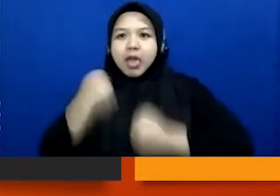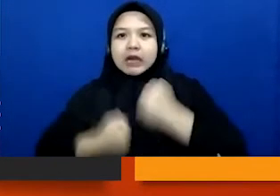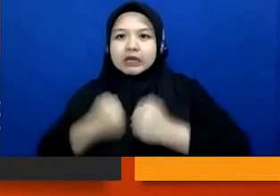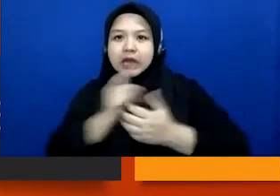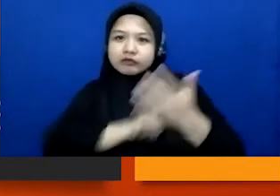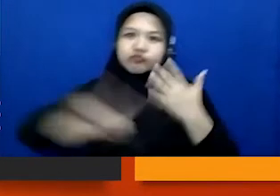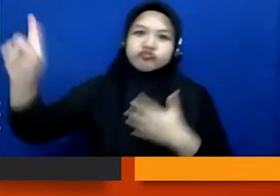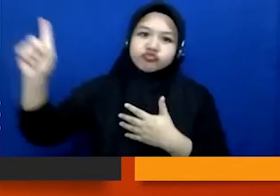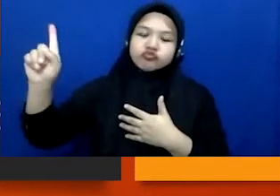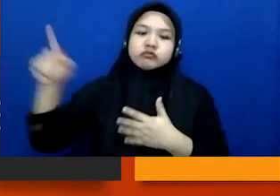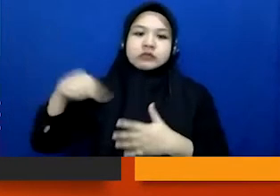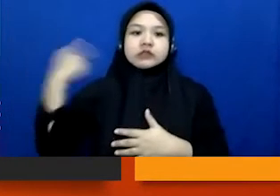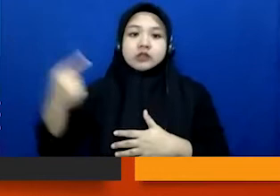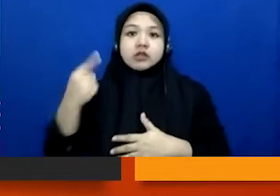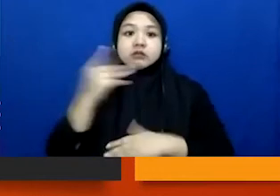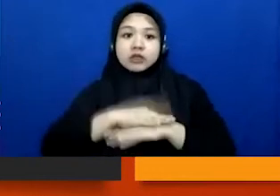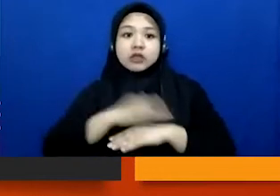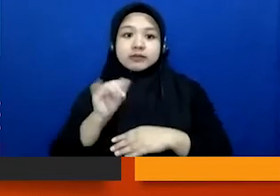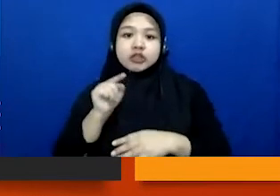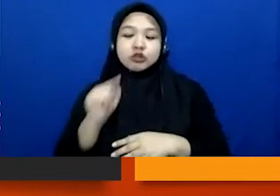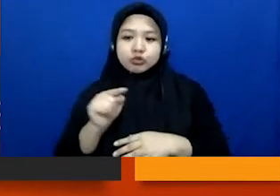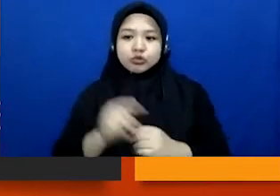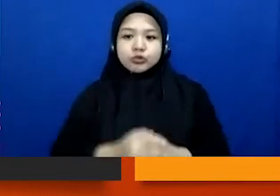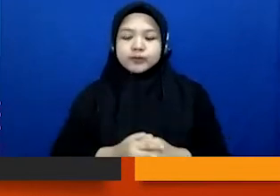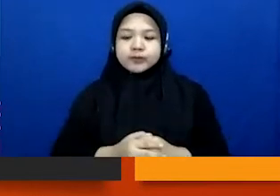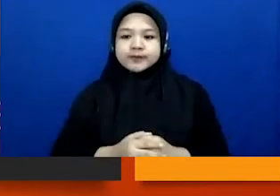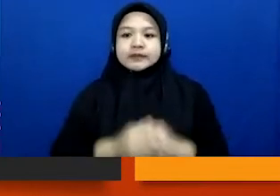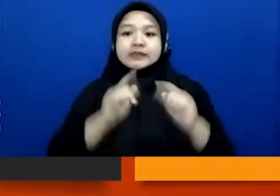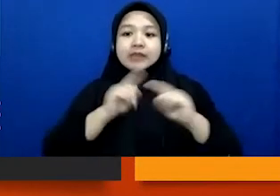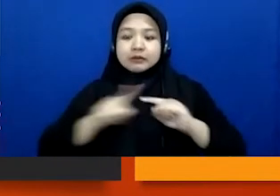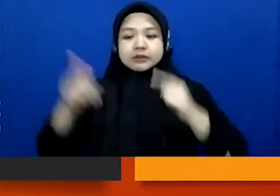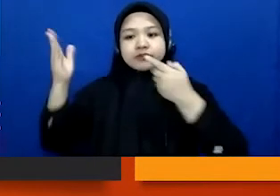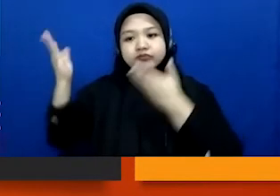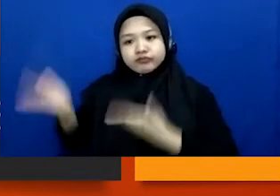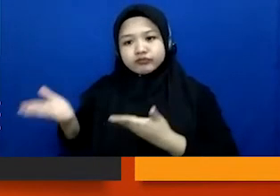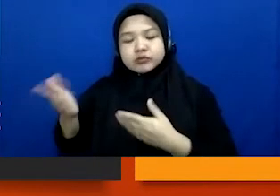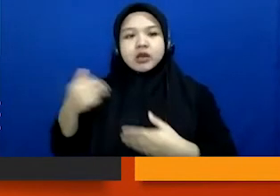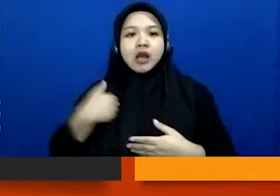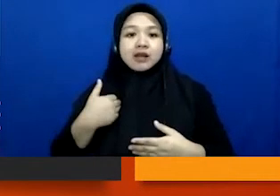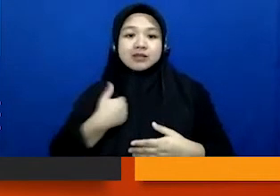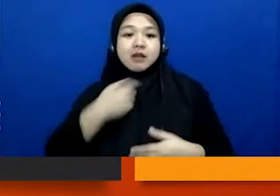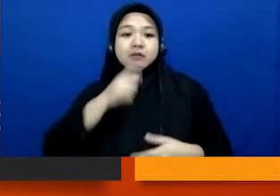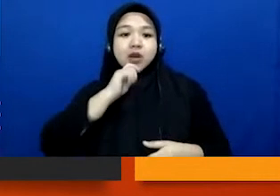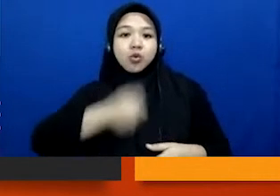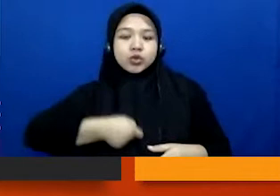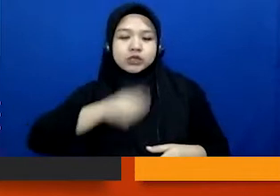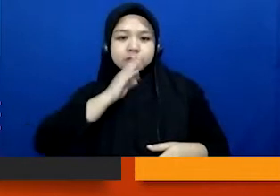Itu sering muncul biasanya. Tapi di sini ada pengakuan dari